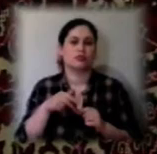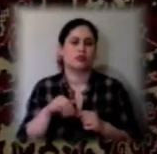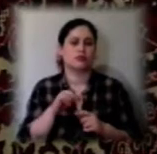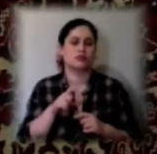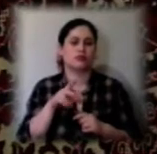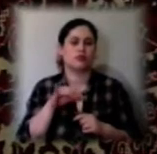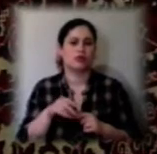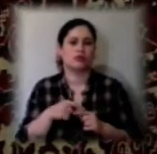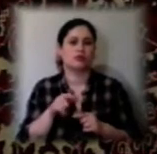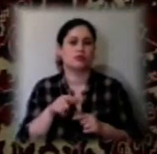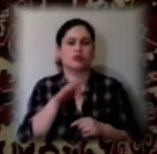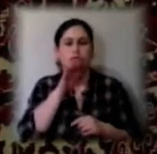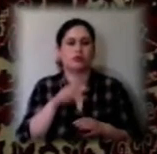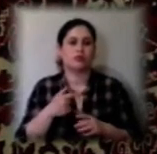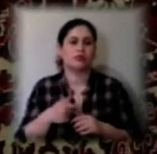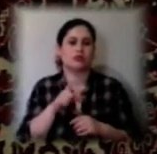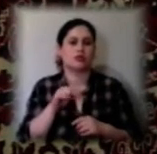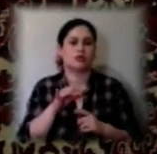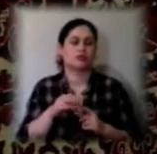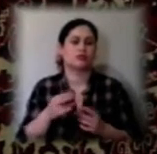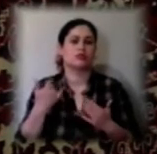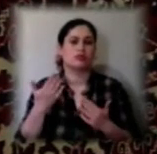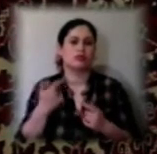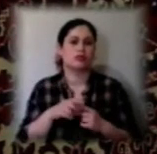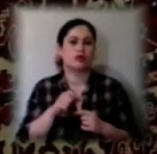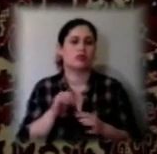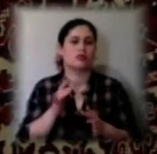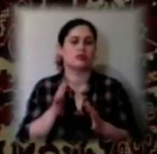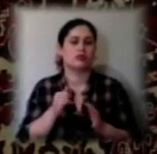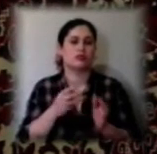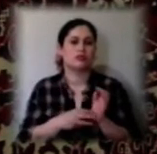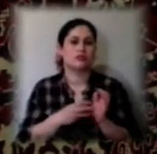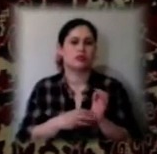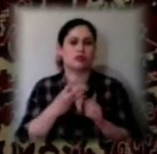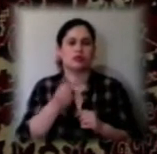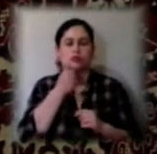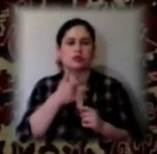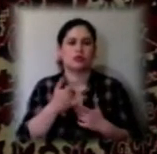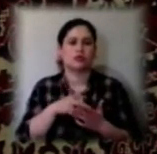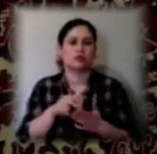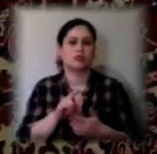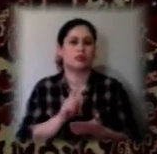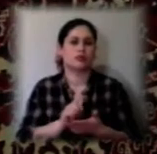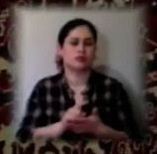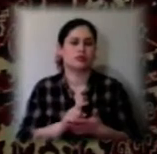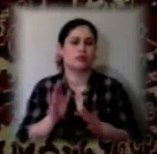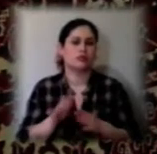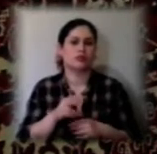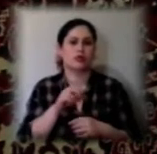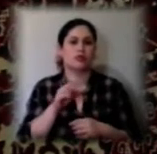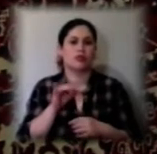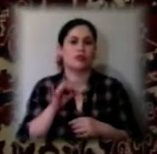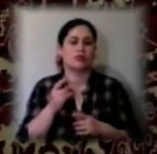З того часу знаходжуюсь на відпочинку, але тільки у 83 роки я пішов на пенсію. Після демобілізації я